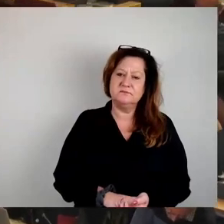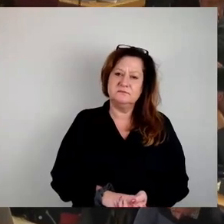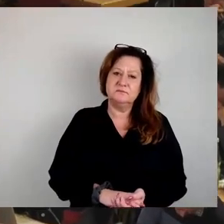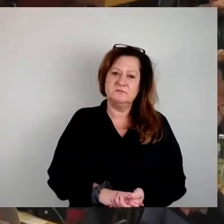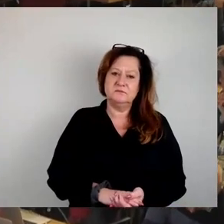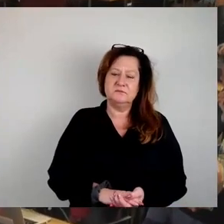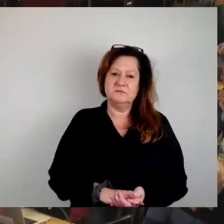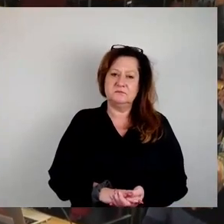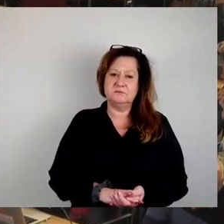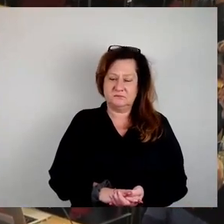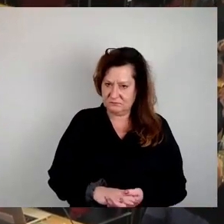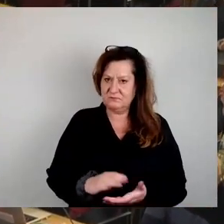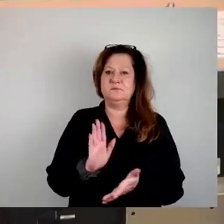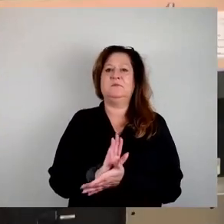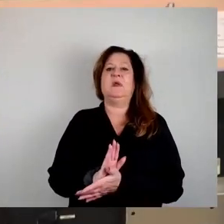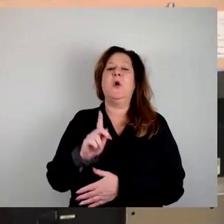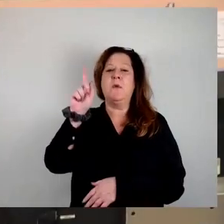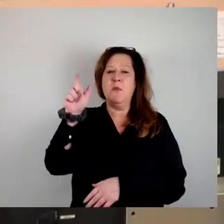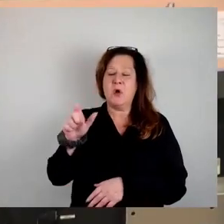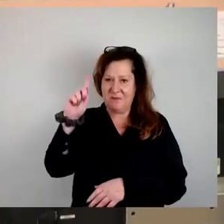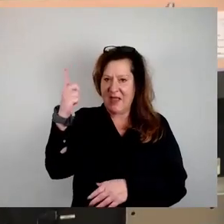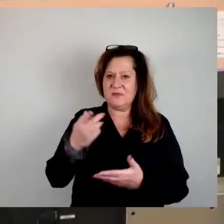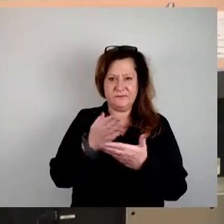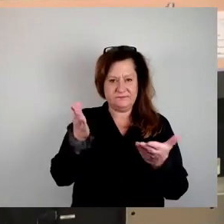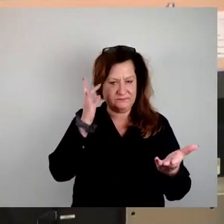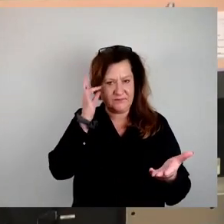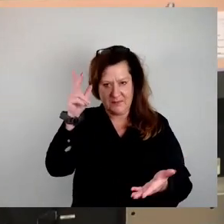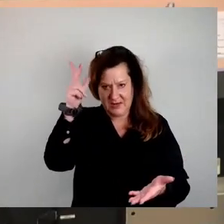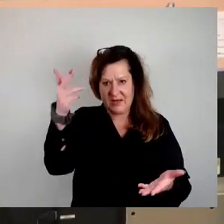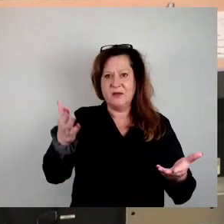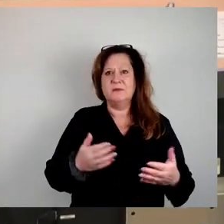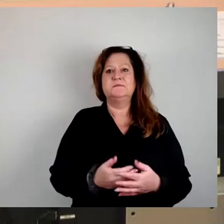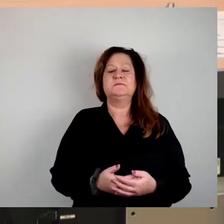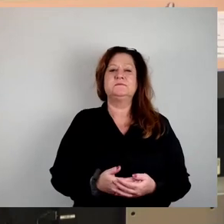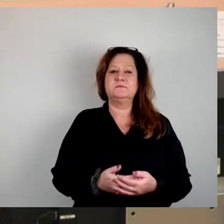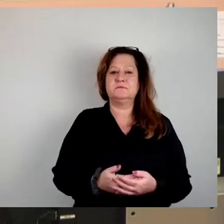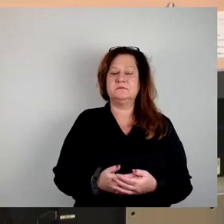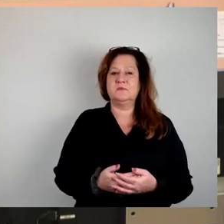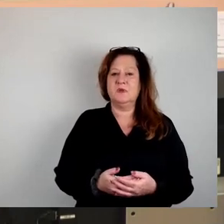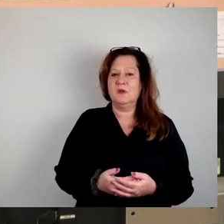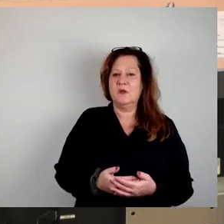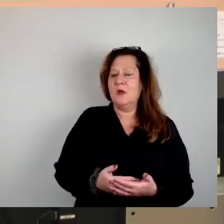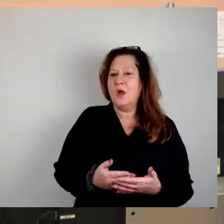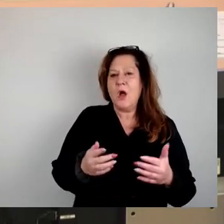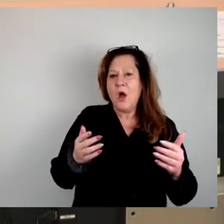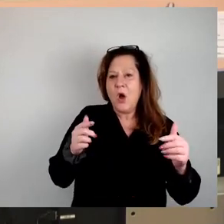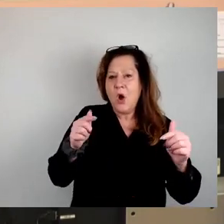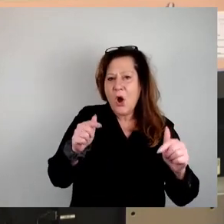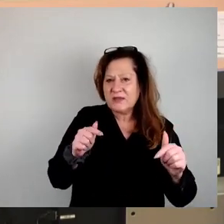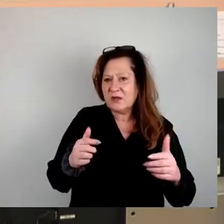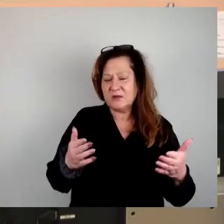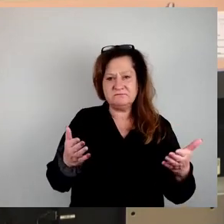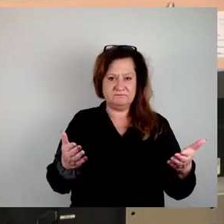Sehr geehrter Herr Oberbürgermeister, sehr geehrte Damen und Herren, wir drehen heute ein Stückchen, ein kleines Stückchen, eine